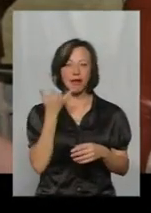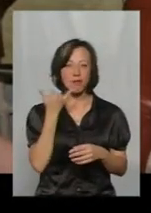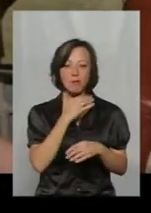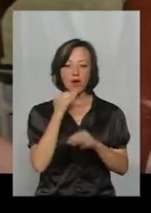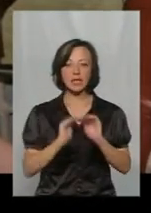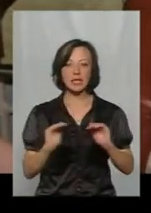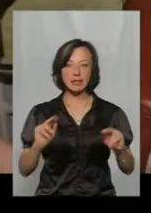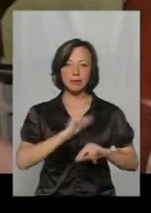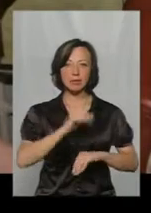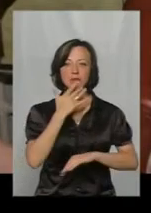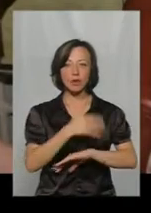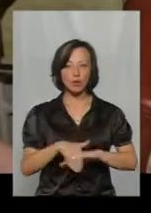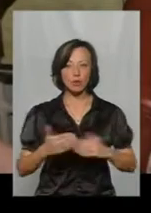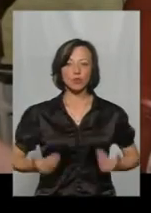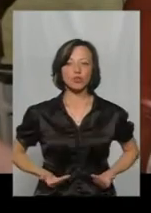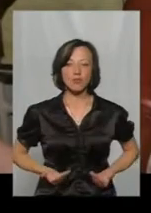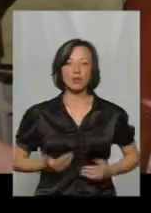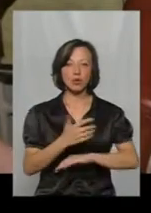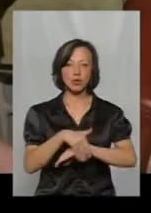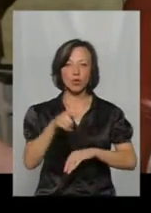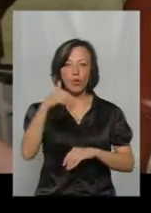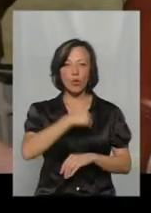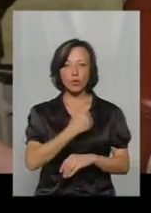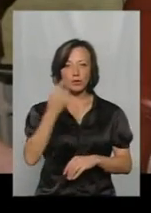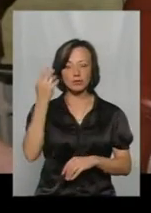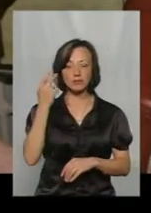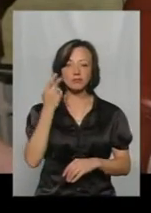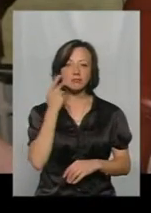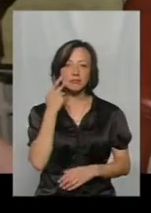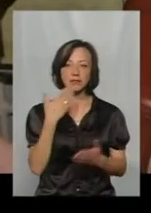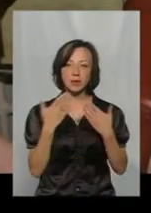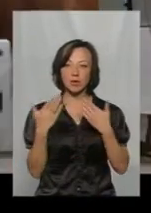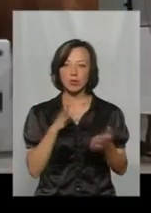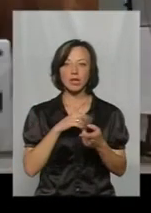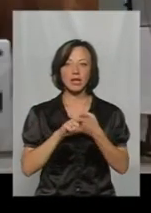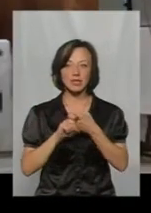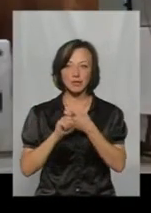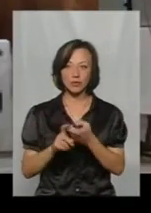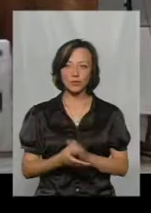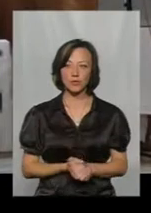них діти працюють за кордоном, проживають за кордоном, вони хочуть з ними постійно спілкуватися, бути на зв'язку.